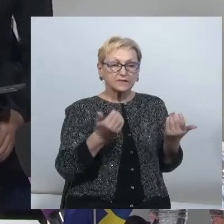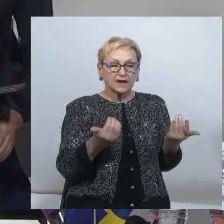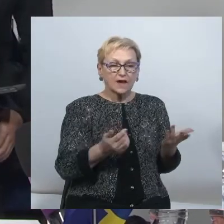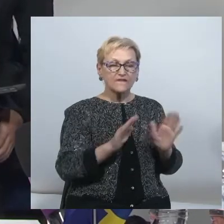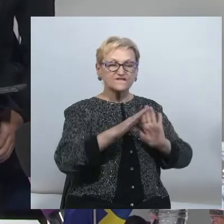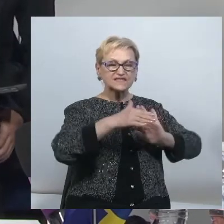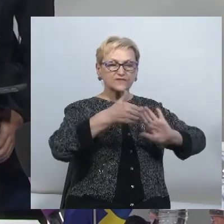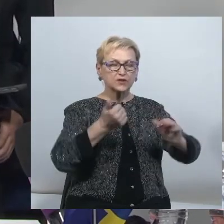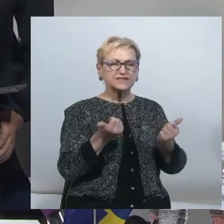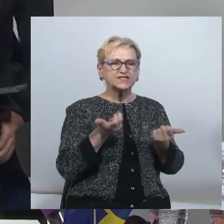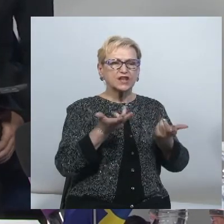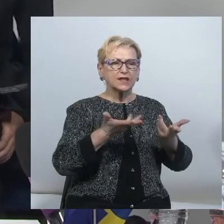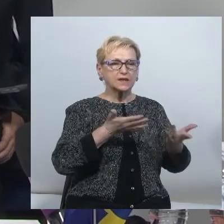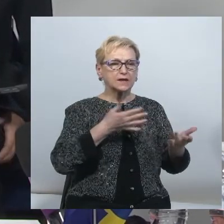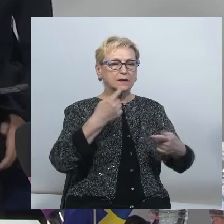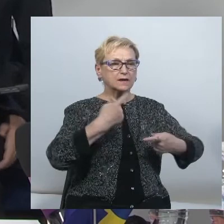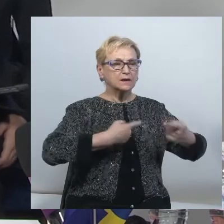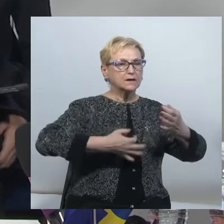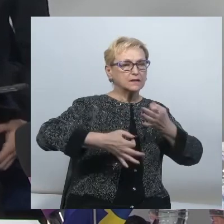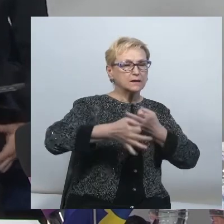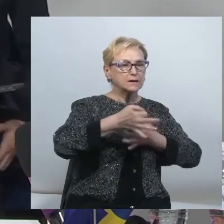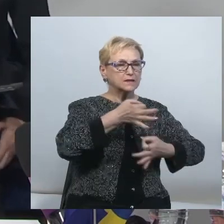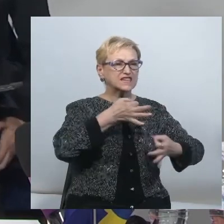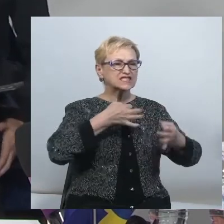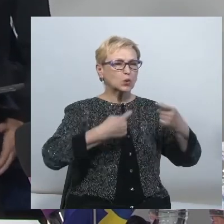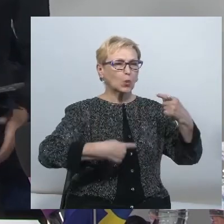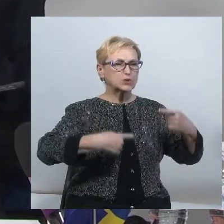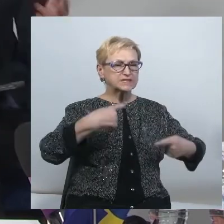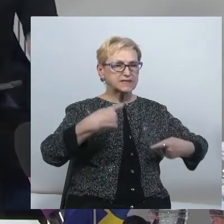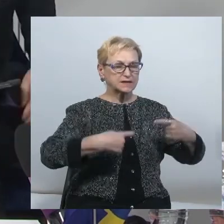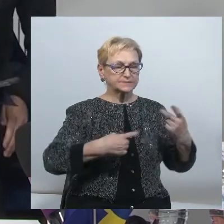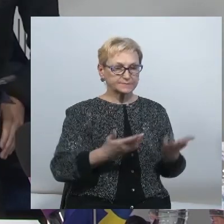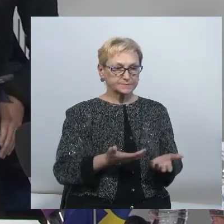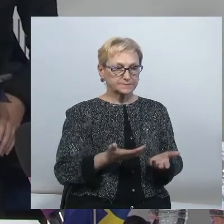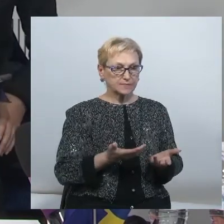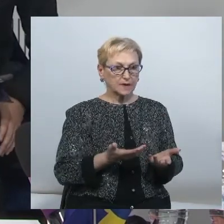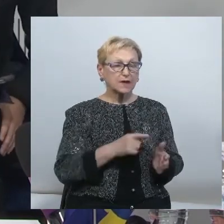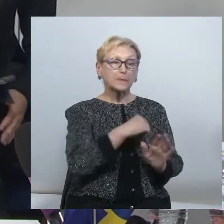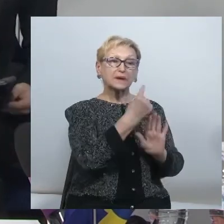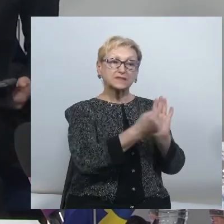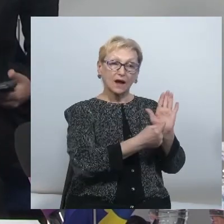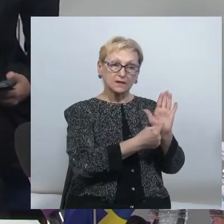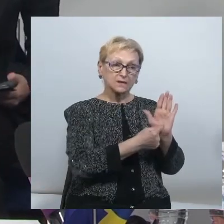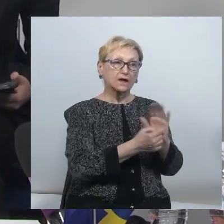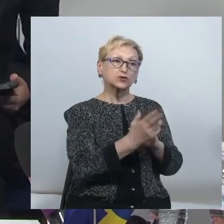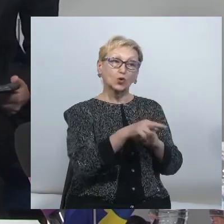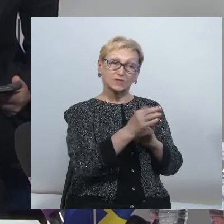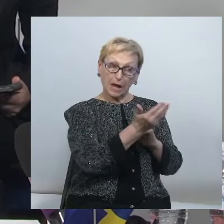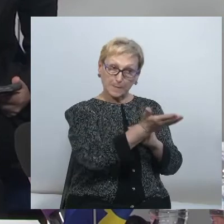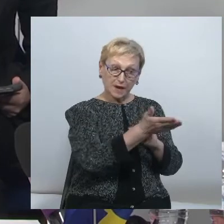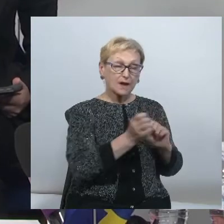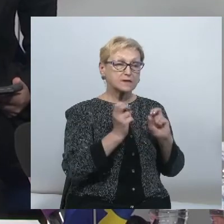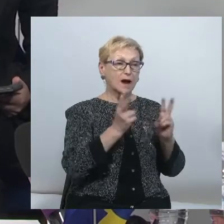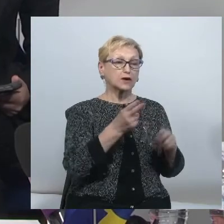вплине воно не лише на медіа, а, власне, як воно може вплинути на аудиторію. І питання також від мене, Олександра, до тебе, як до члена